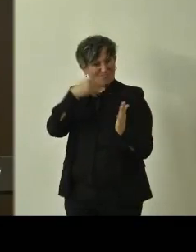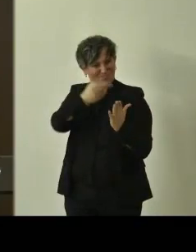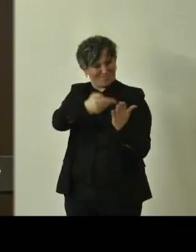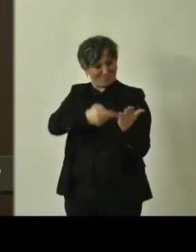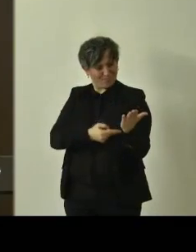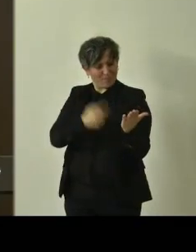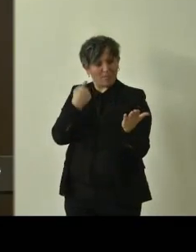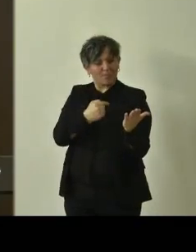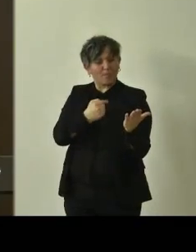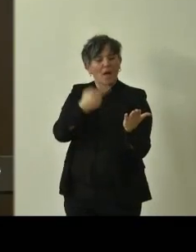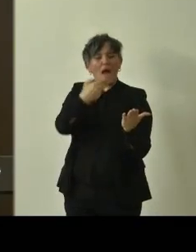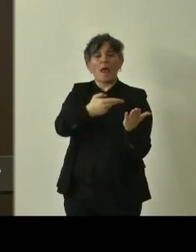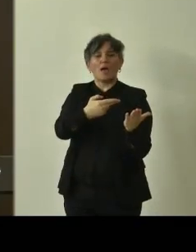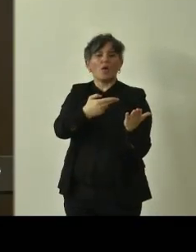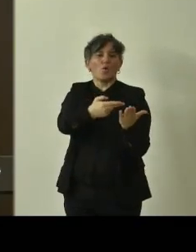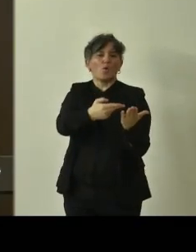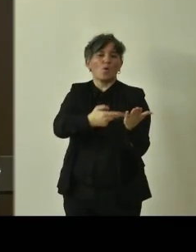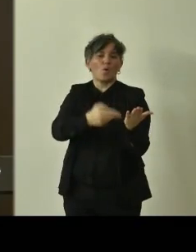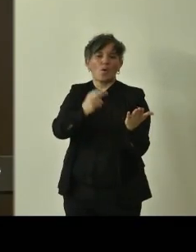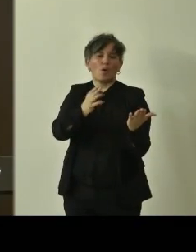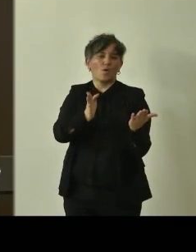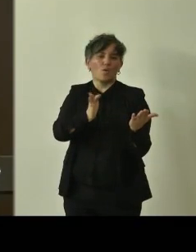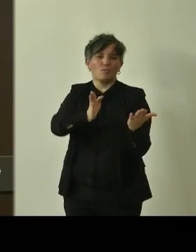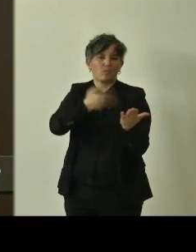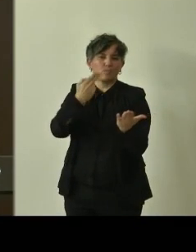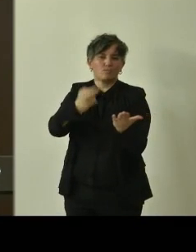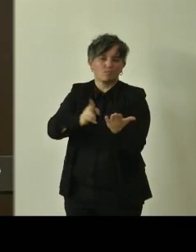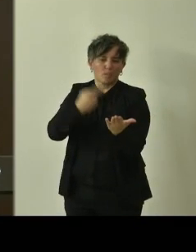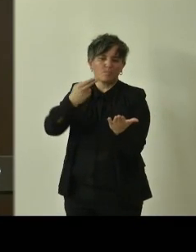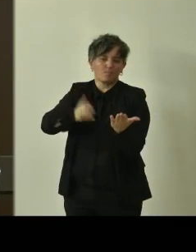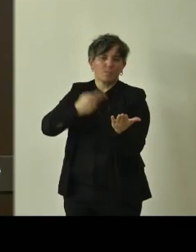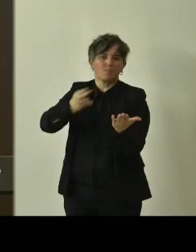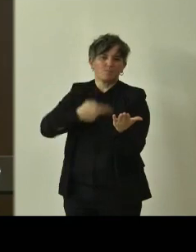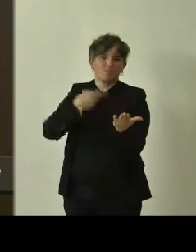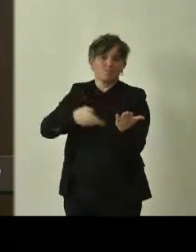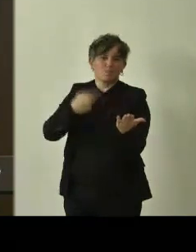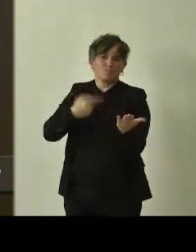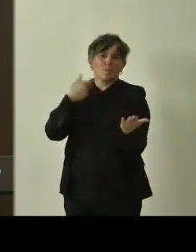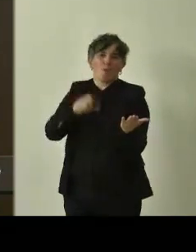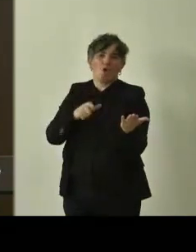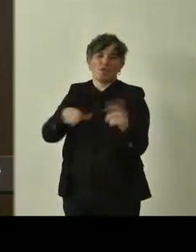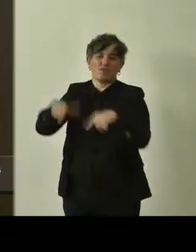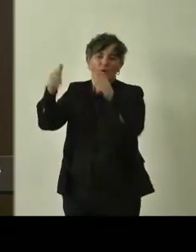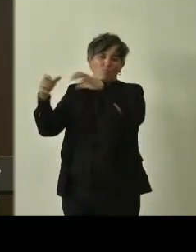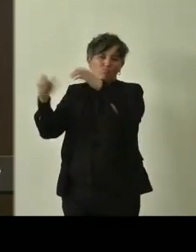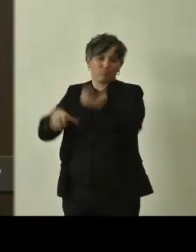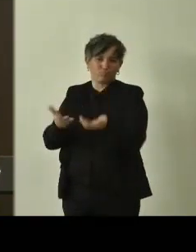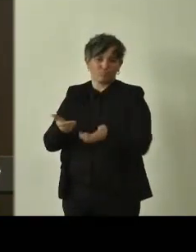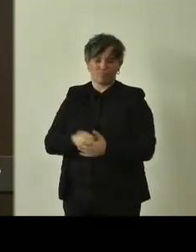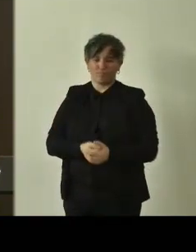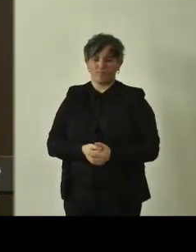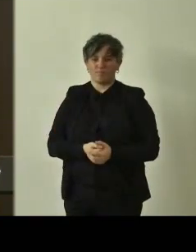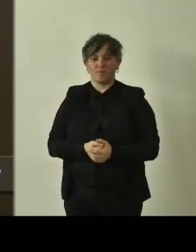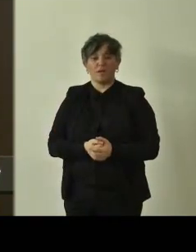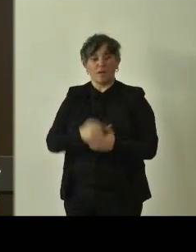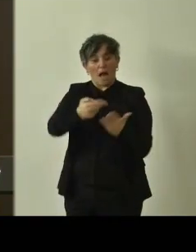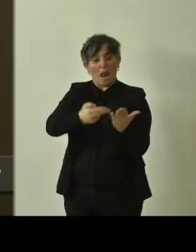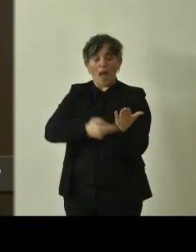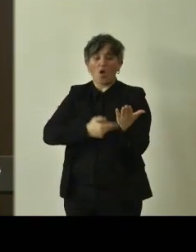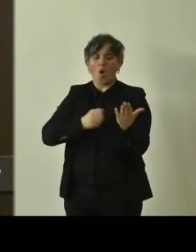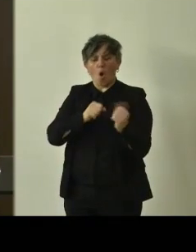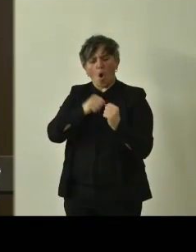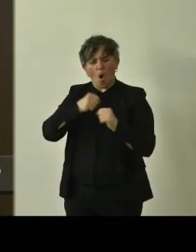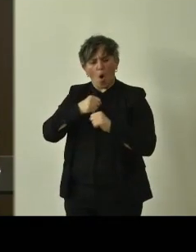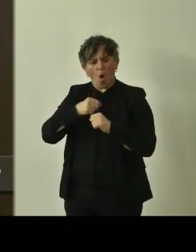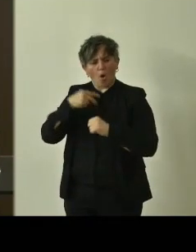siamo costretti a eliminare degli esemplari. L'aggiornamento viene fatto ogni anno